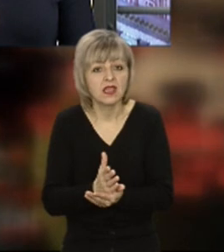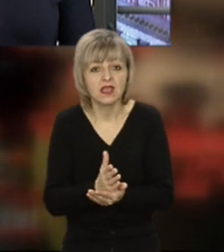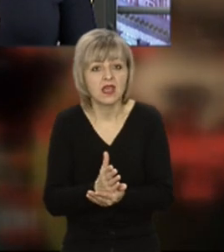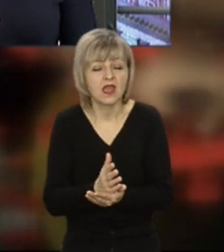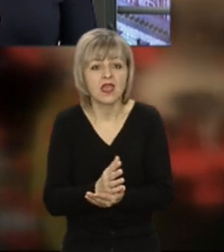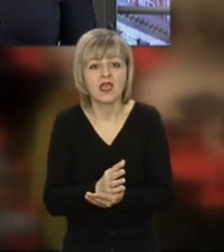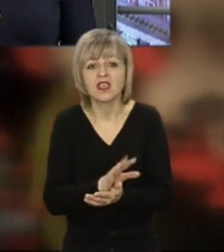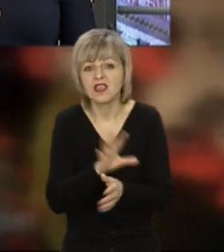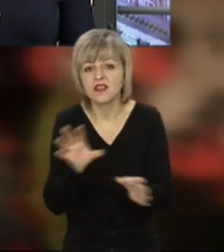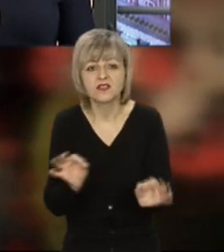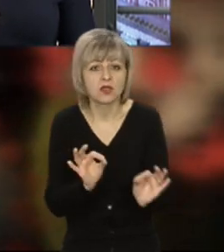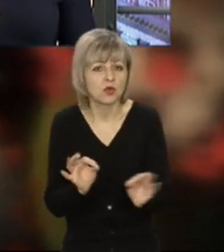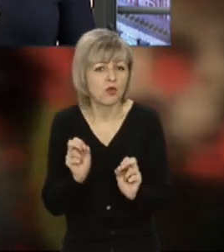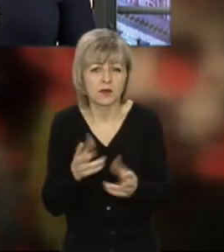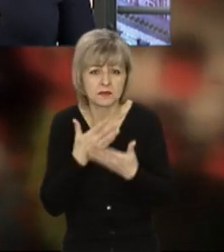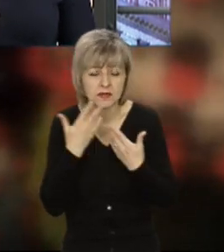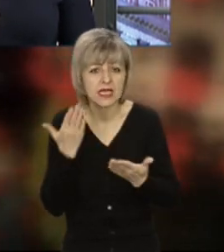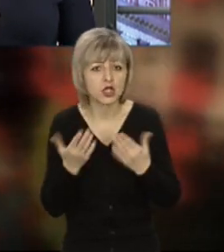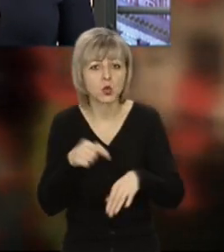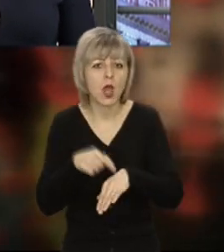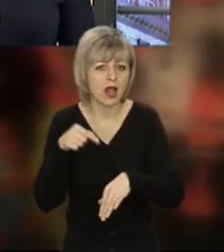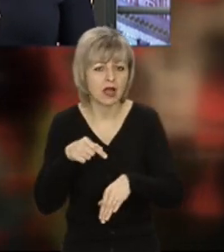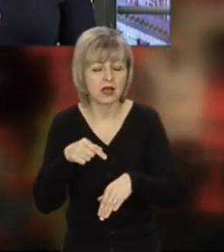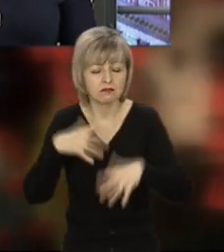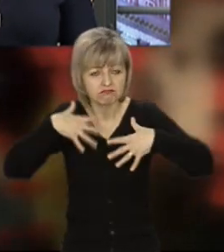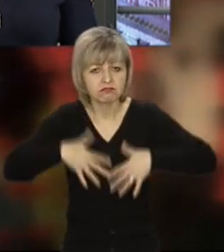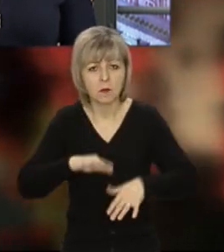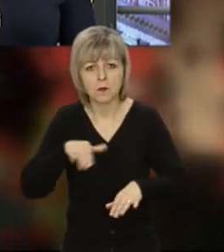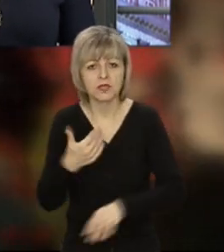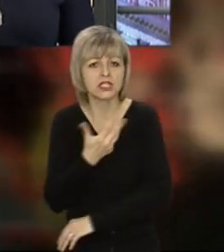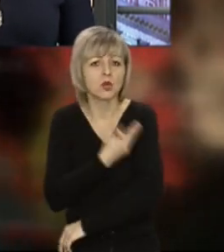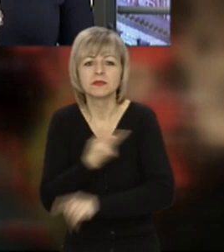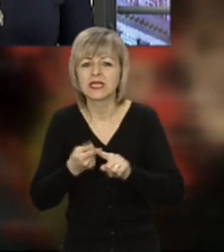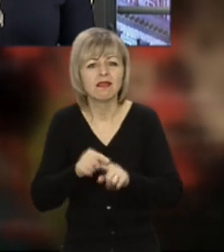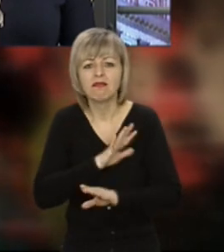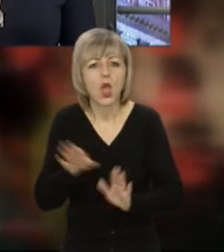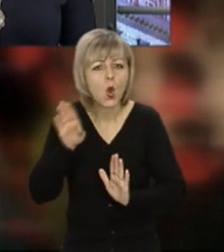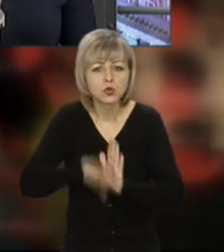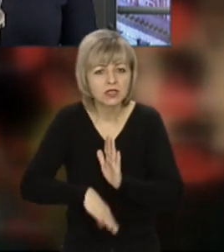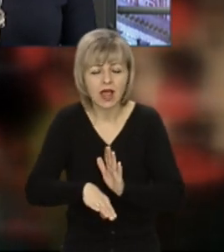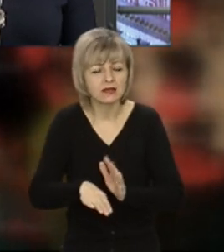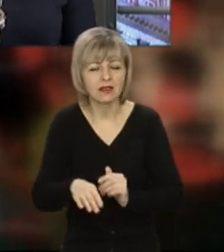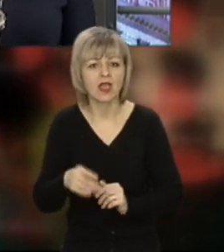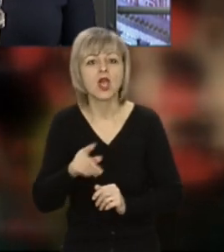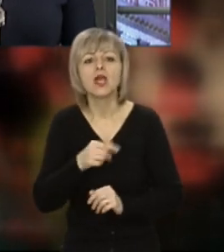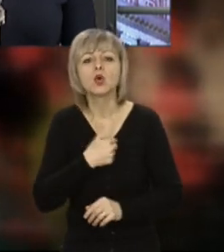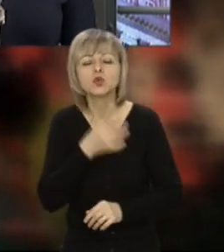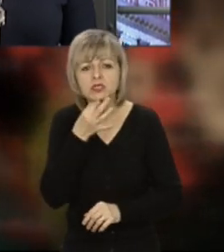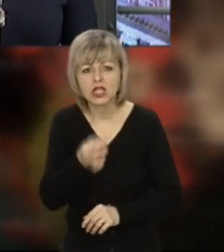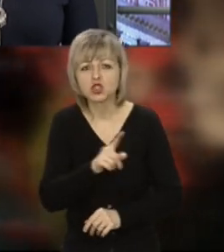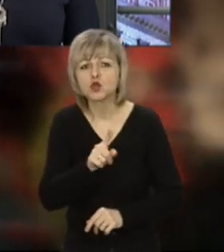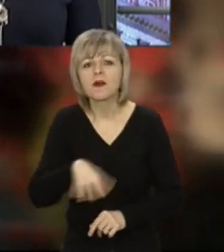безпечні. Якщо є якісь реакції після вакцини, це не ускладнення. Я хочу наголосити ще раз, щоб люди зрозуміли,